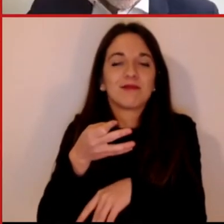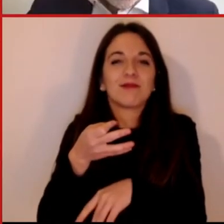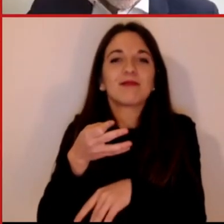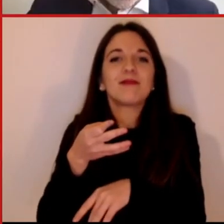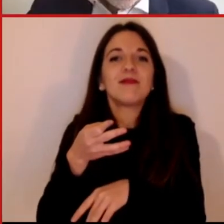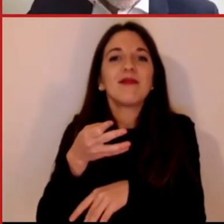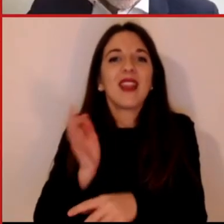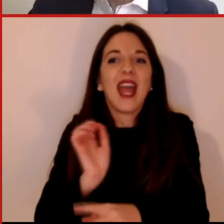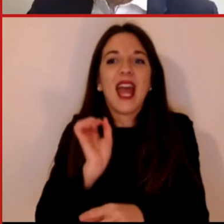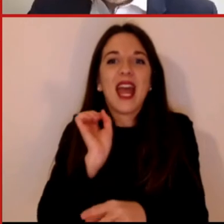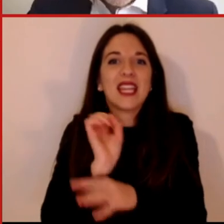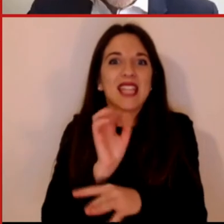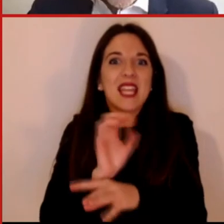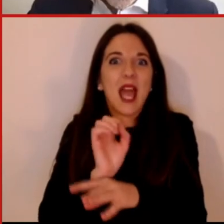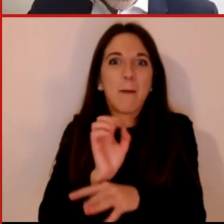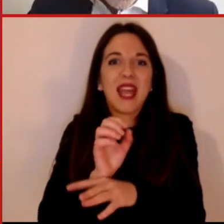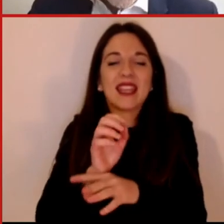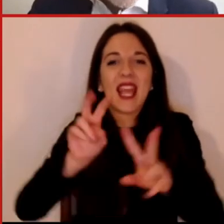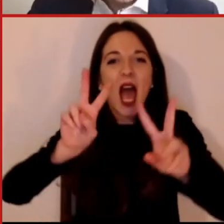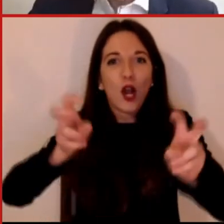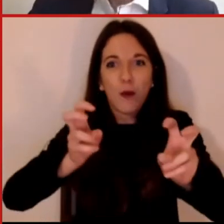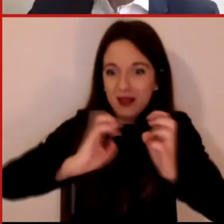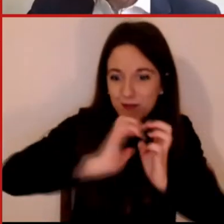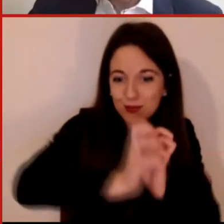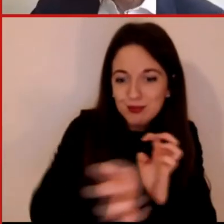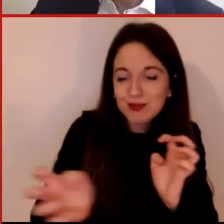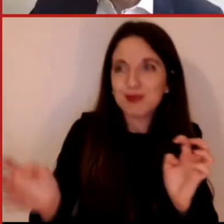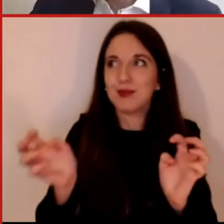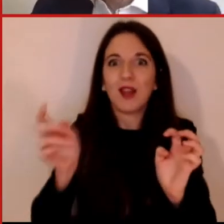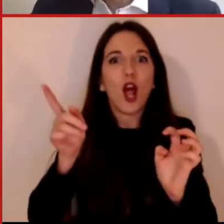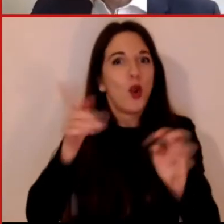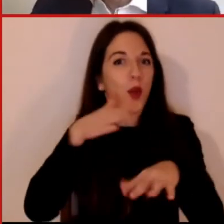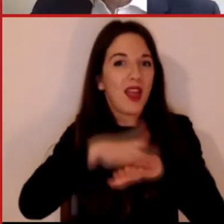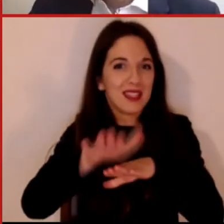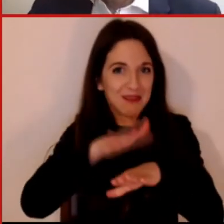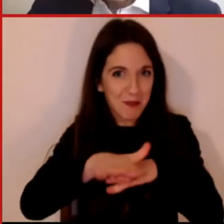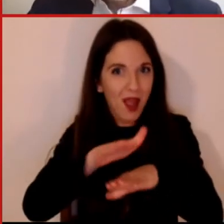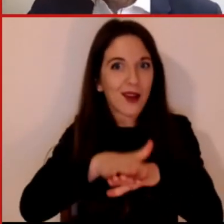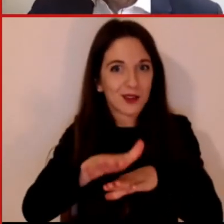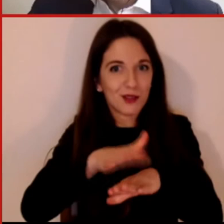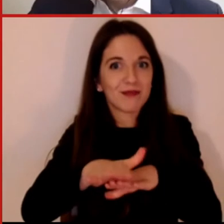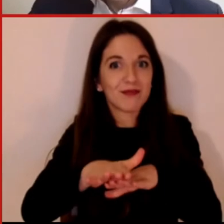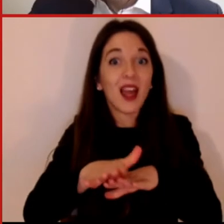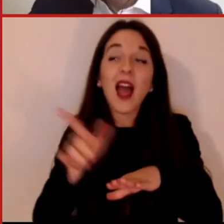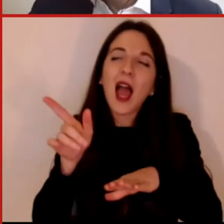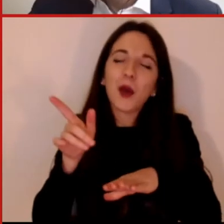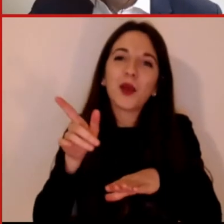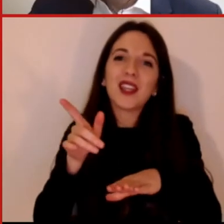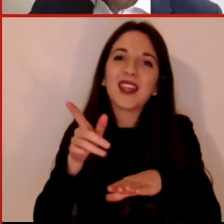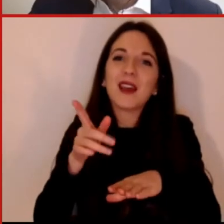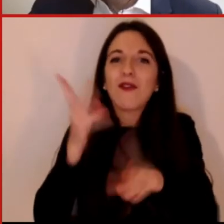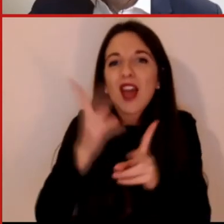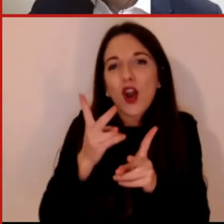questo sia un elemento comune anche di questo tam tam